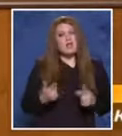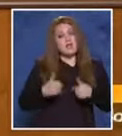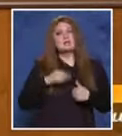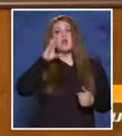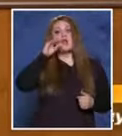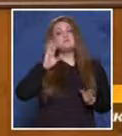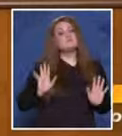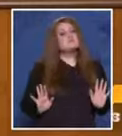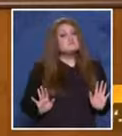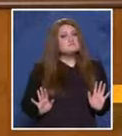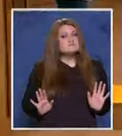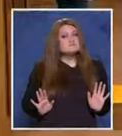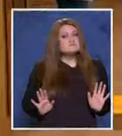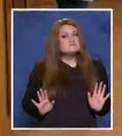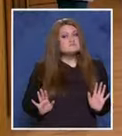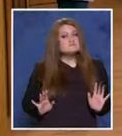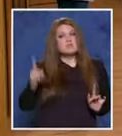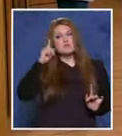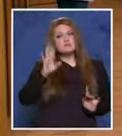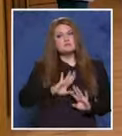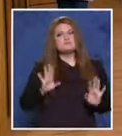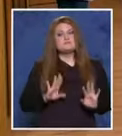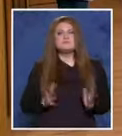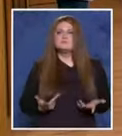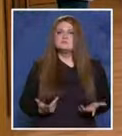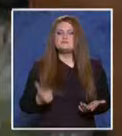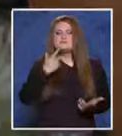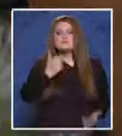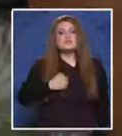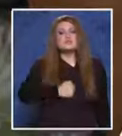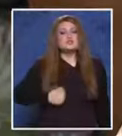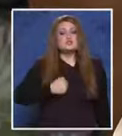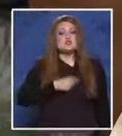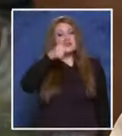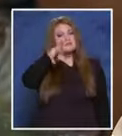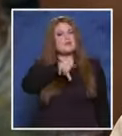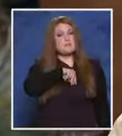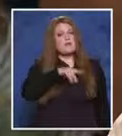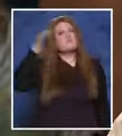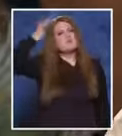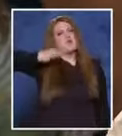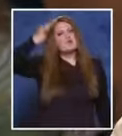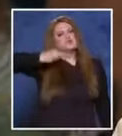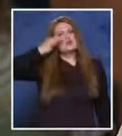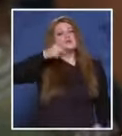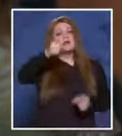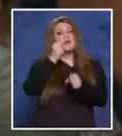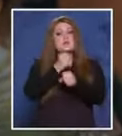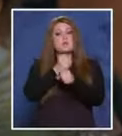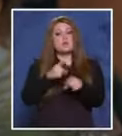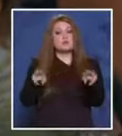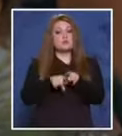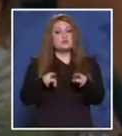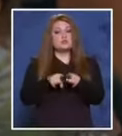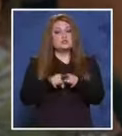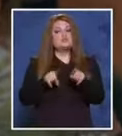го казвам, ама не знаете. Ами, за съжаление сте прави, защото често пъти те работят по едни и същи други